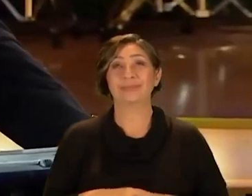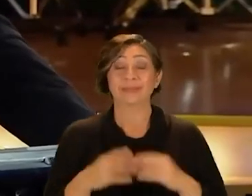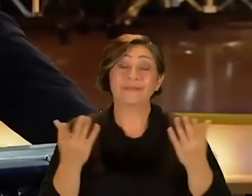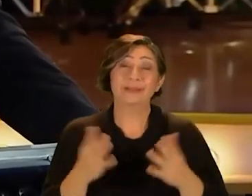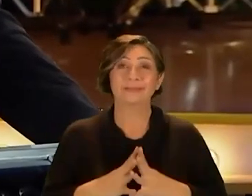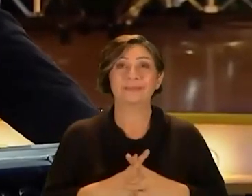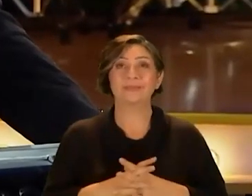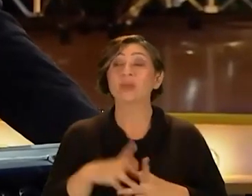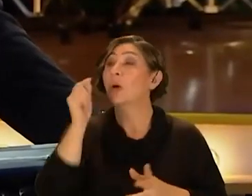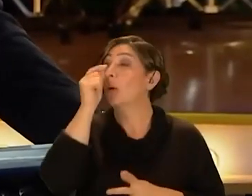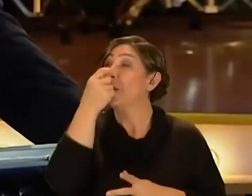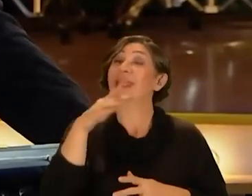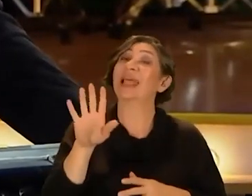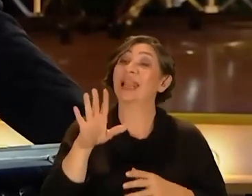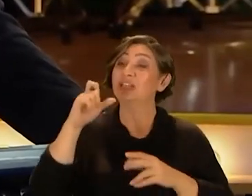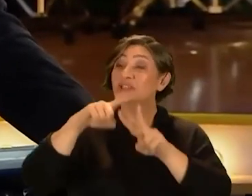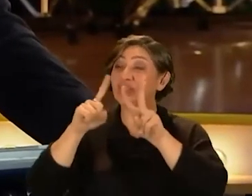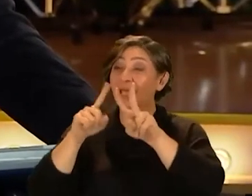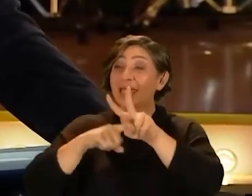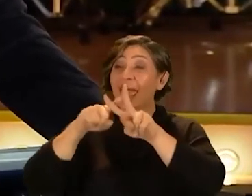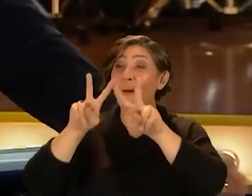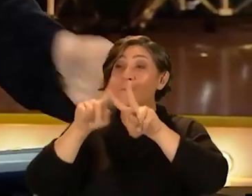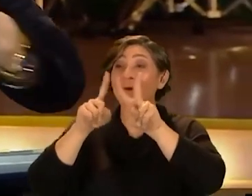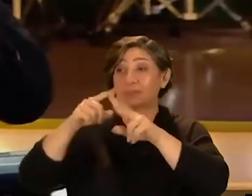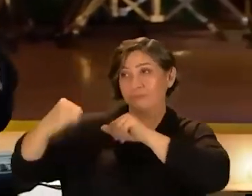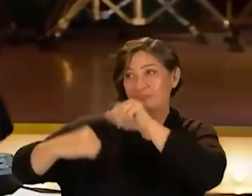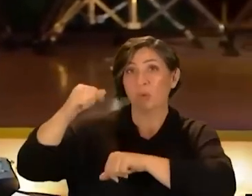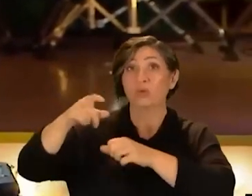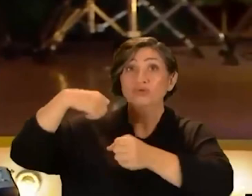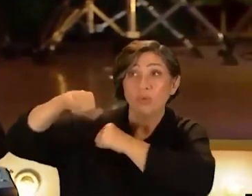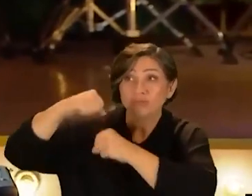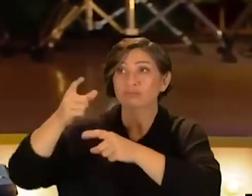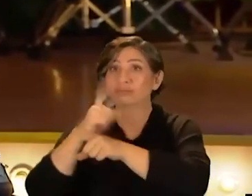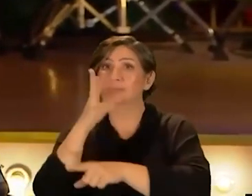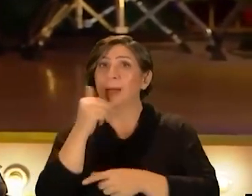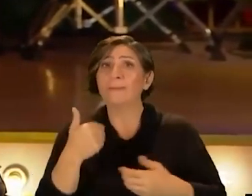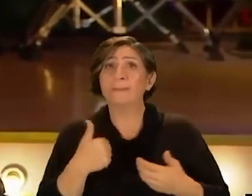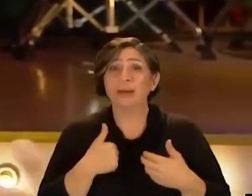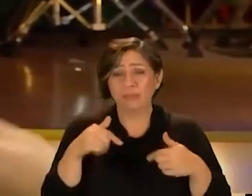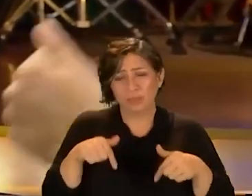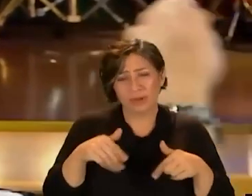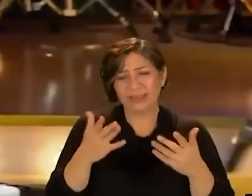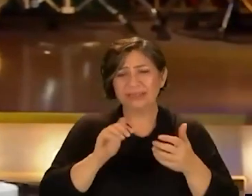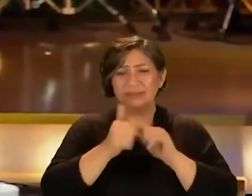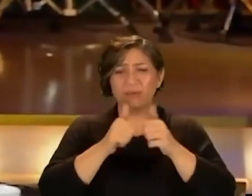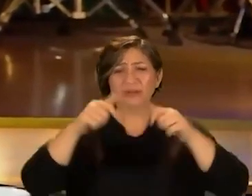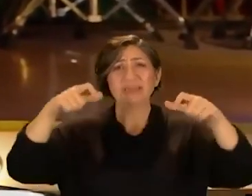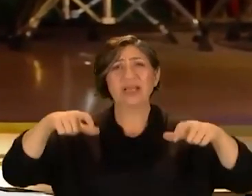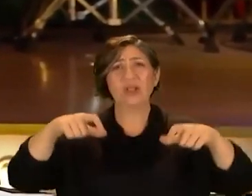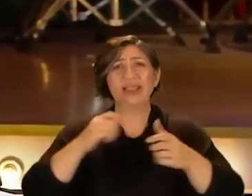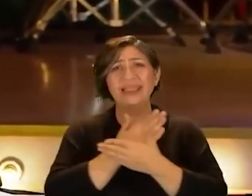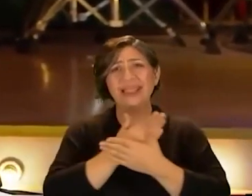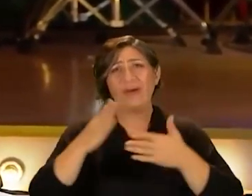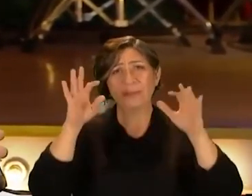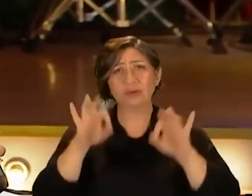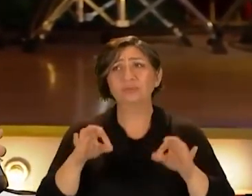Evet Kolay değil Can Yaman ile kapışmak Ki o dövüşüyor falan Ben işte bugünlerde spor salonlarına